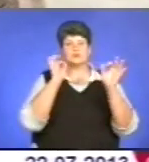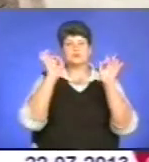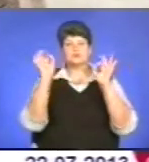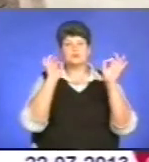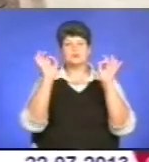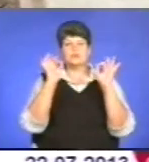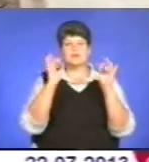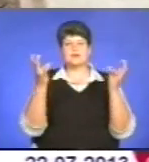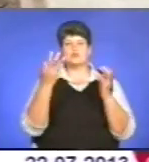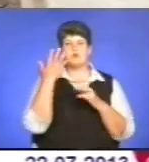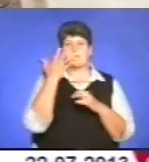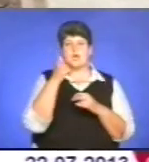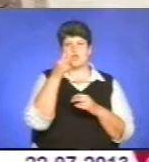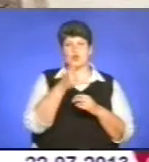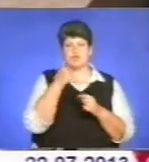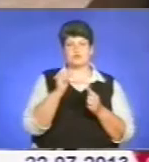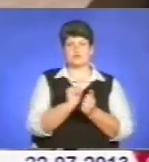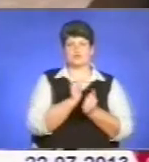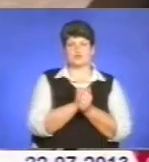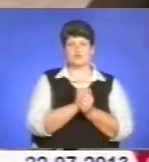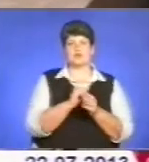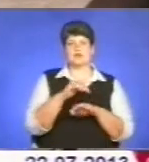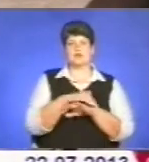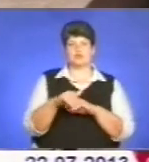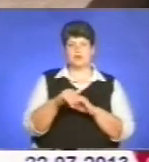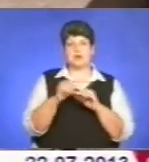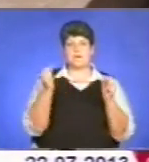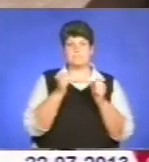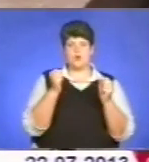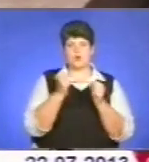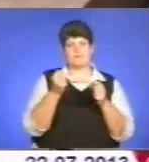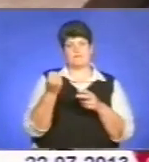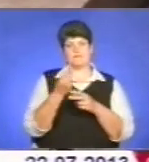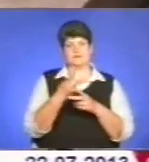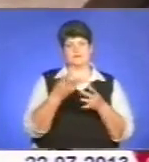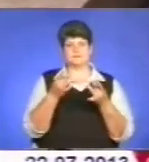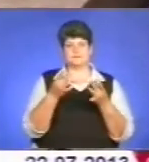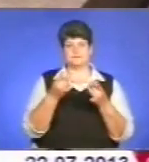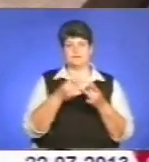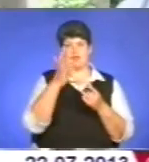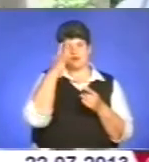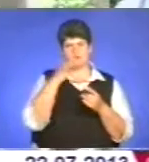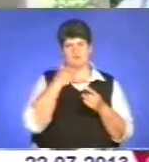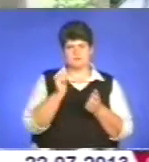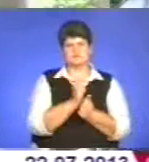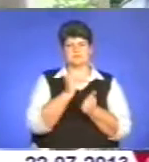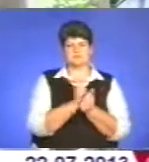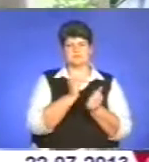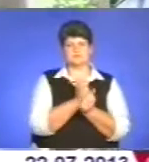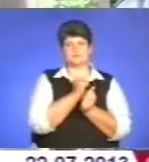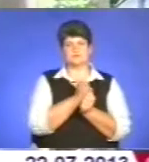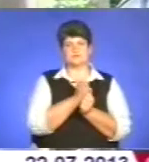найменше п'ять років сухло на дворі. Зимою морози виганяли з нього вологу, а літня спека її висушувала. Вдача є,